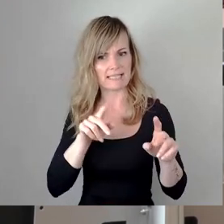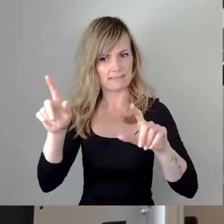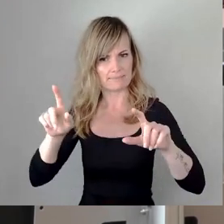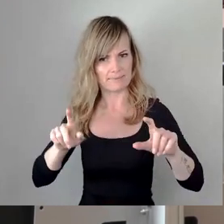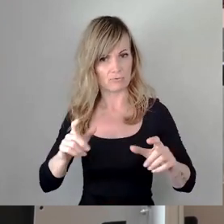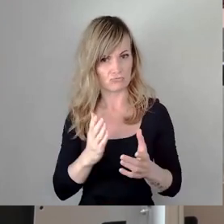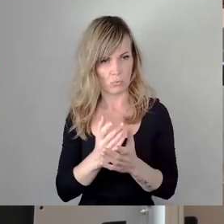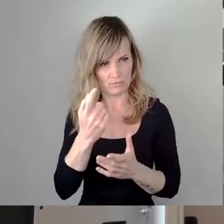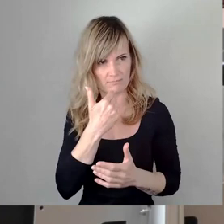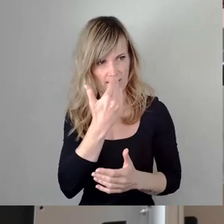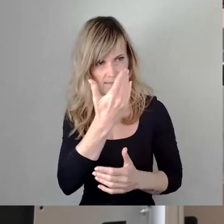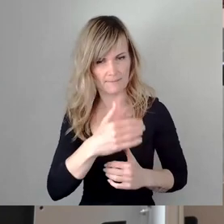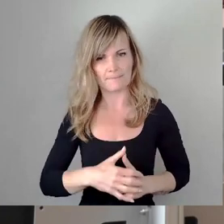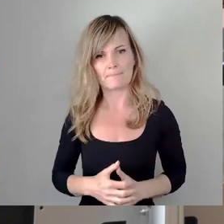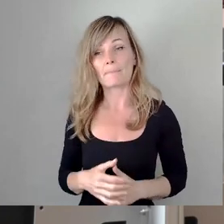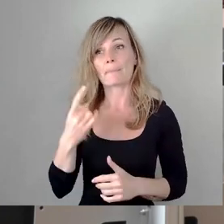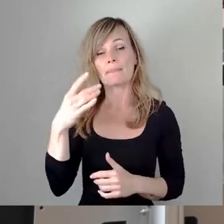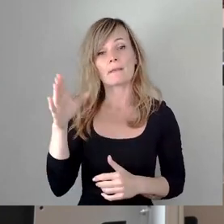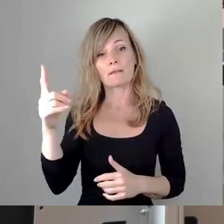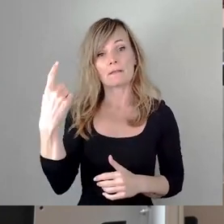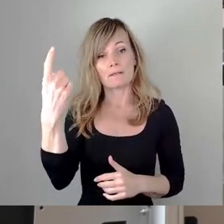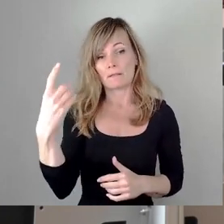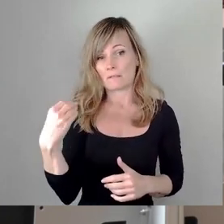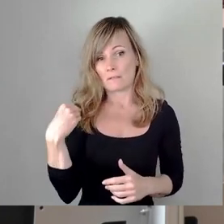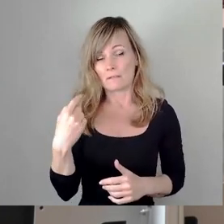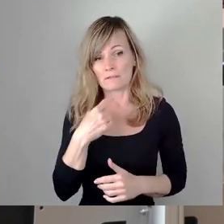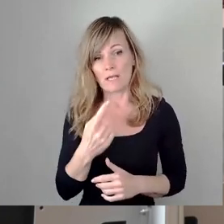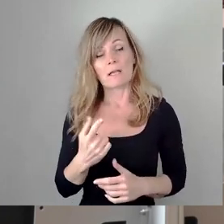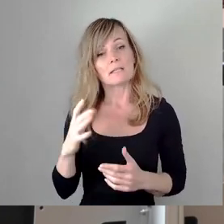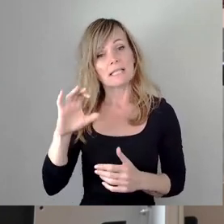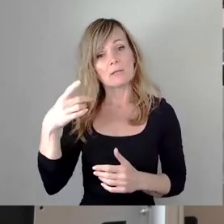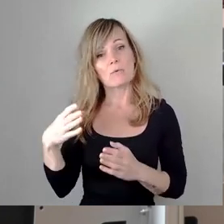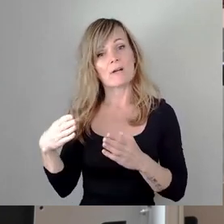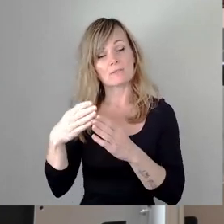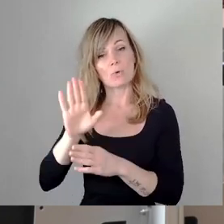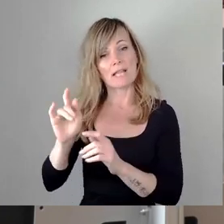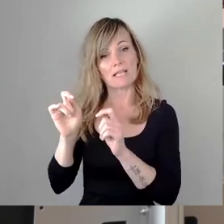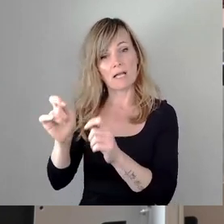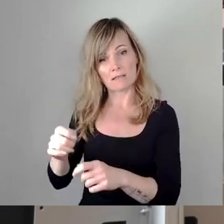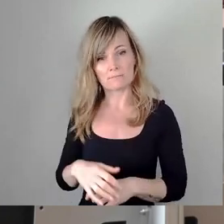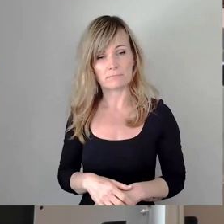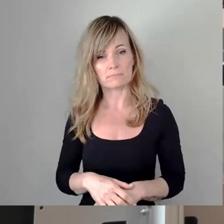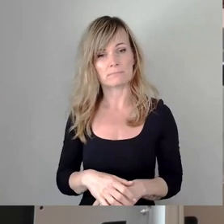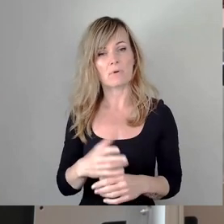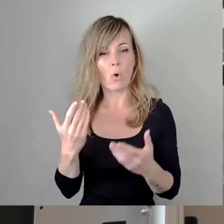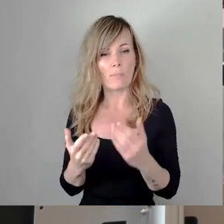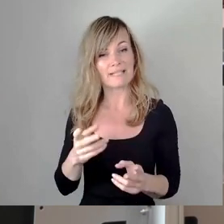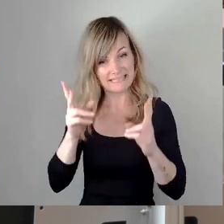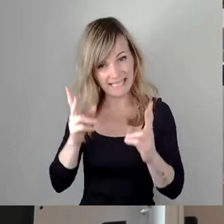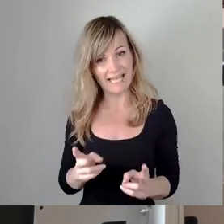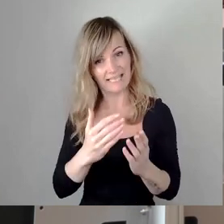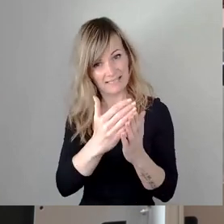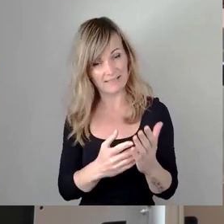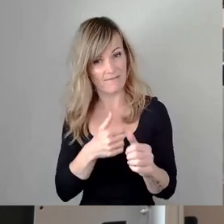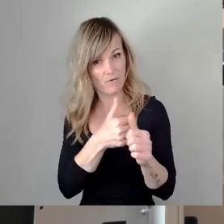dort mitgeteilt, dass der Antrag der CDU-Fraktion auf seine Rechtmäßigkeit geprüft wurde. Und noch einmal, ich wiederhole